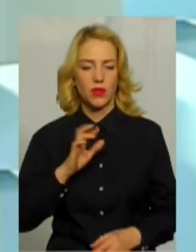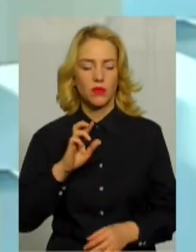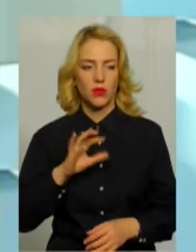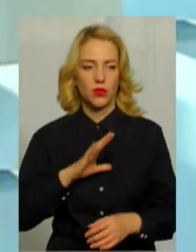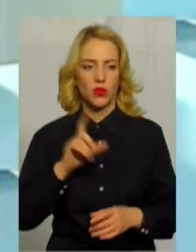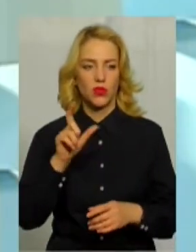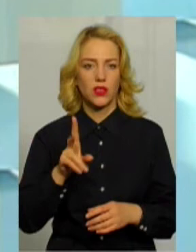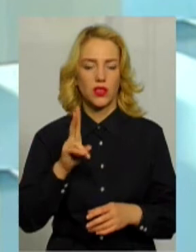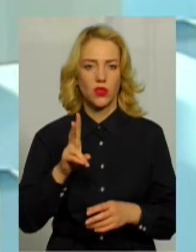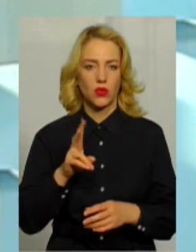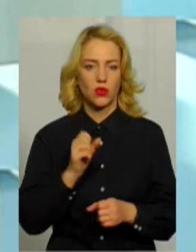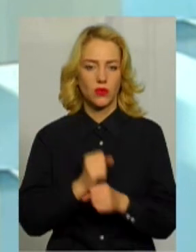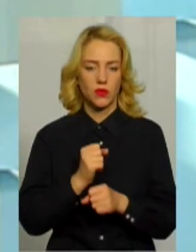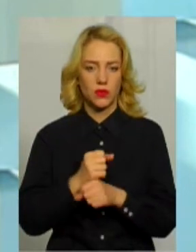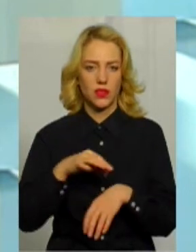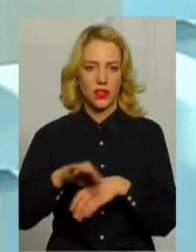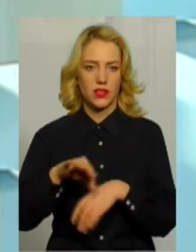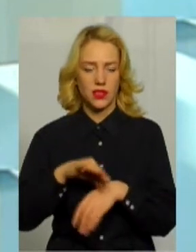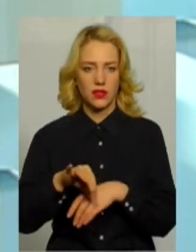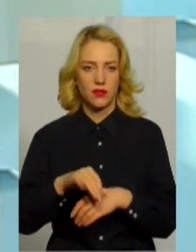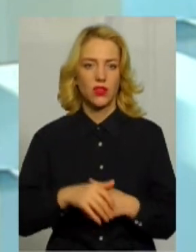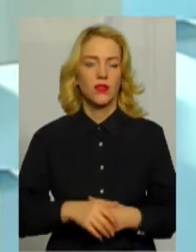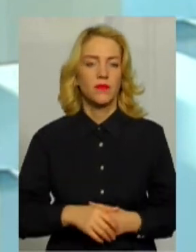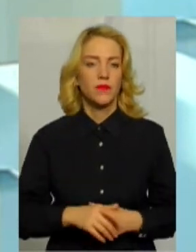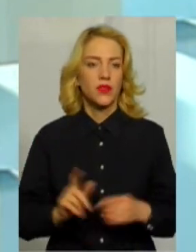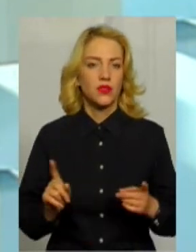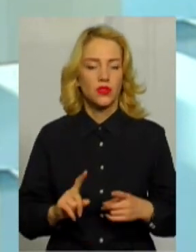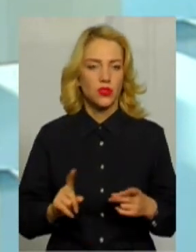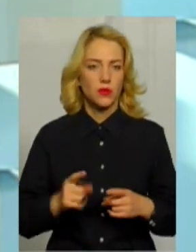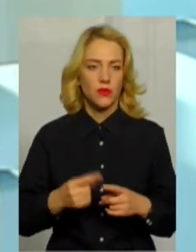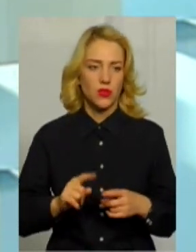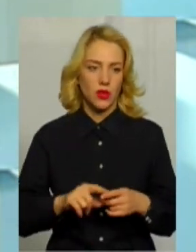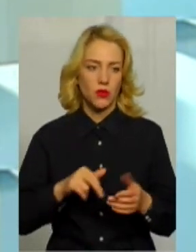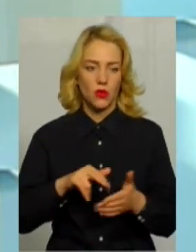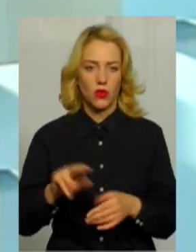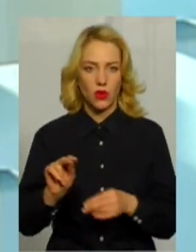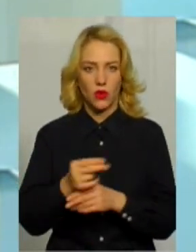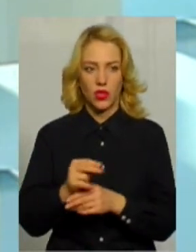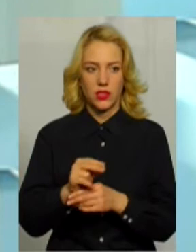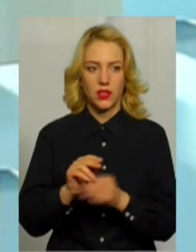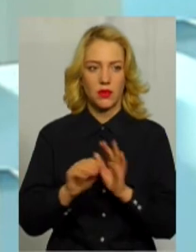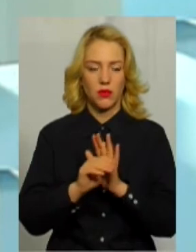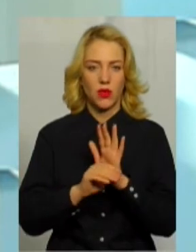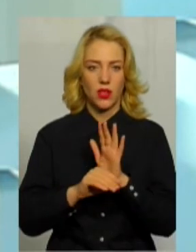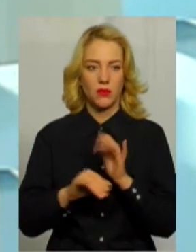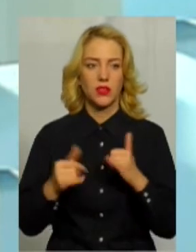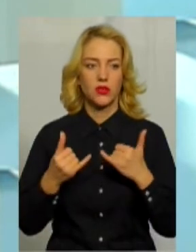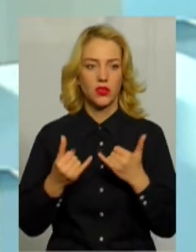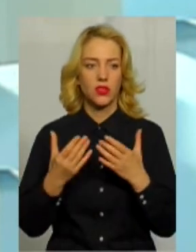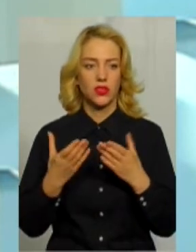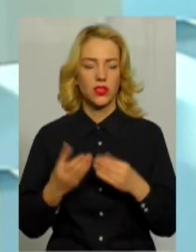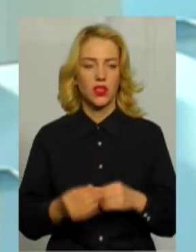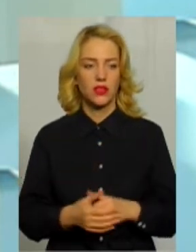яка вчинила, вчинює насильство над іншою особою, щоб вона проходила корекційні програми. На сьогоднішній день